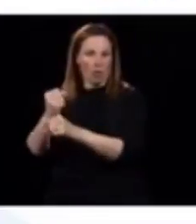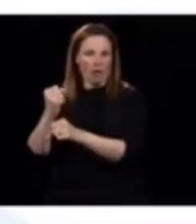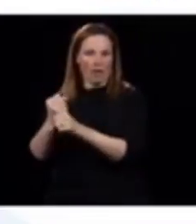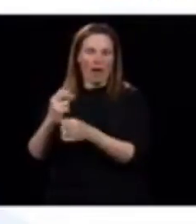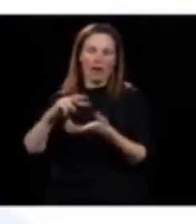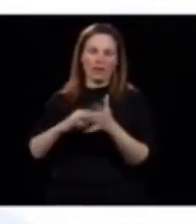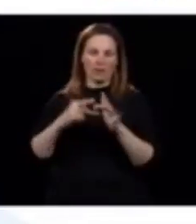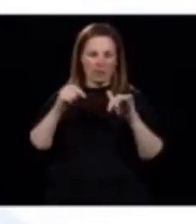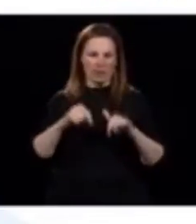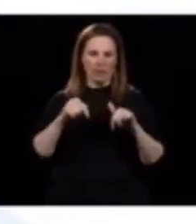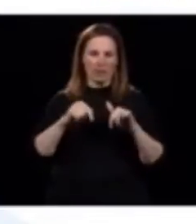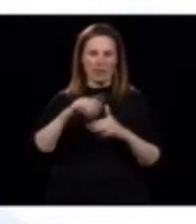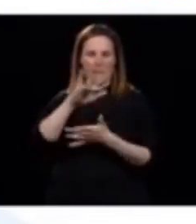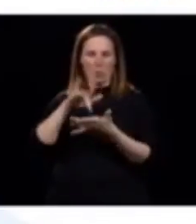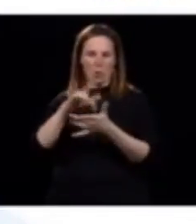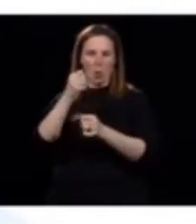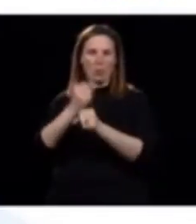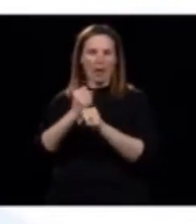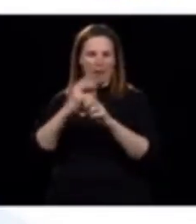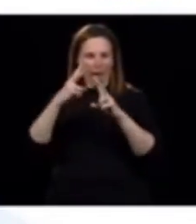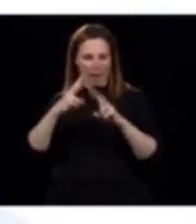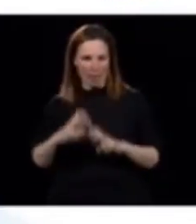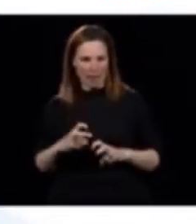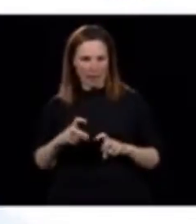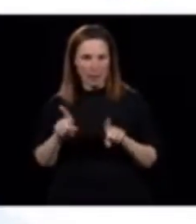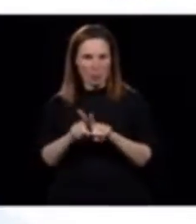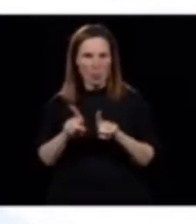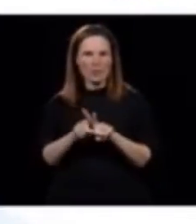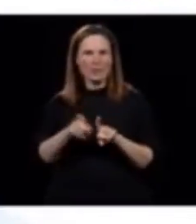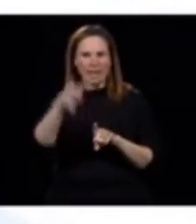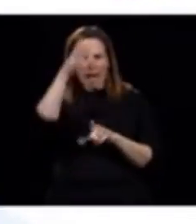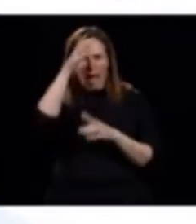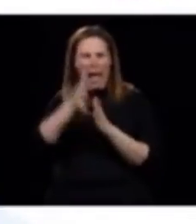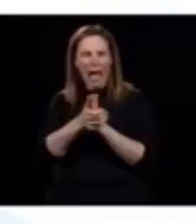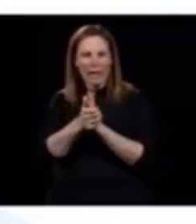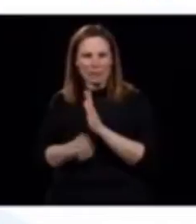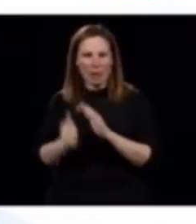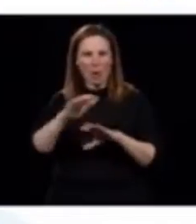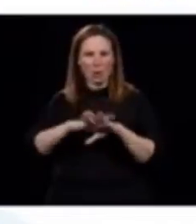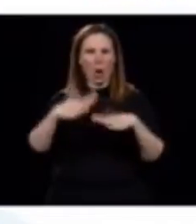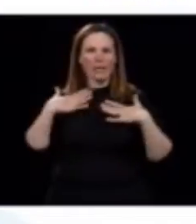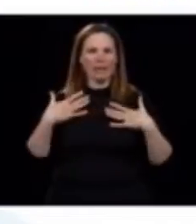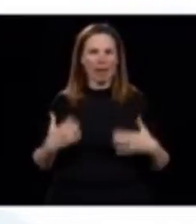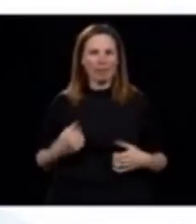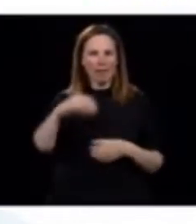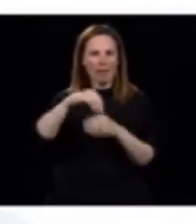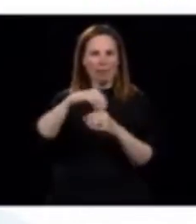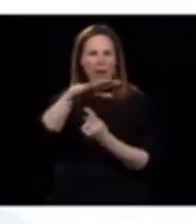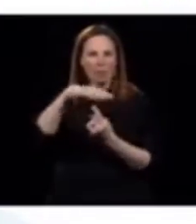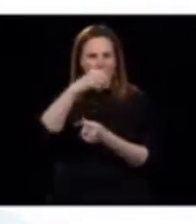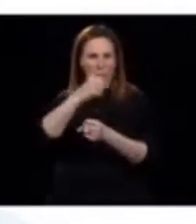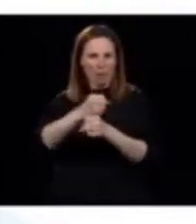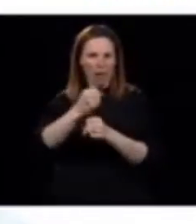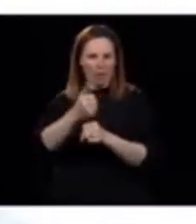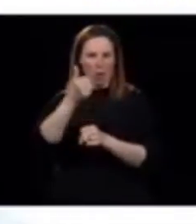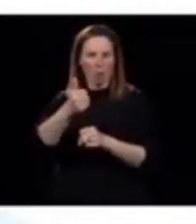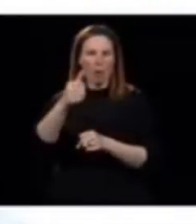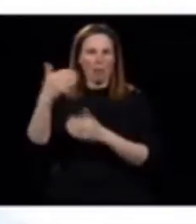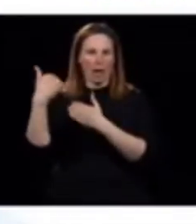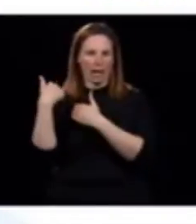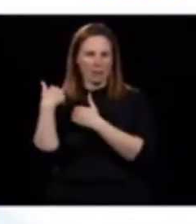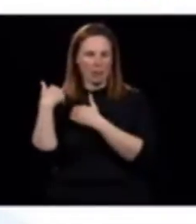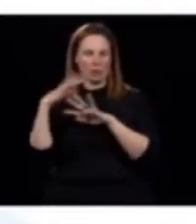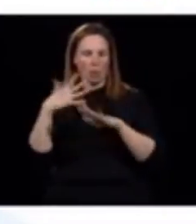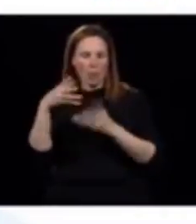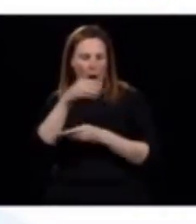publique du milieu de travail. On a des experts en santé au travail qui regardent à la fois ce qu'on appelle l'ingénierie, l'organisation du